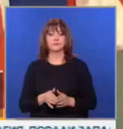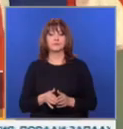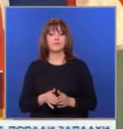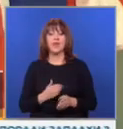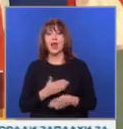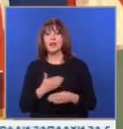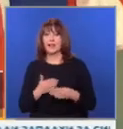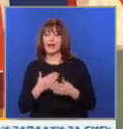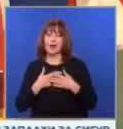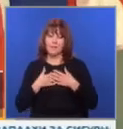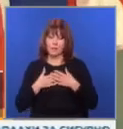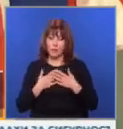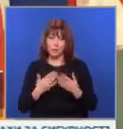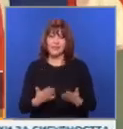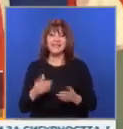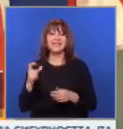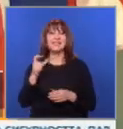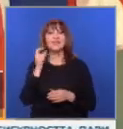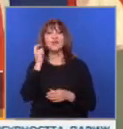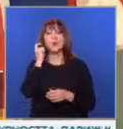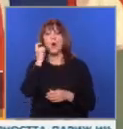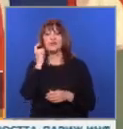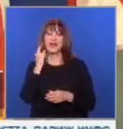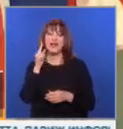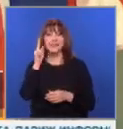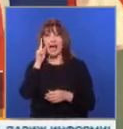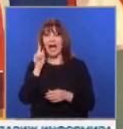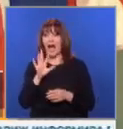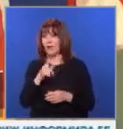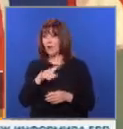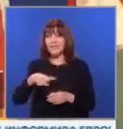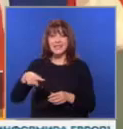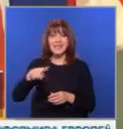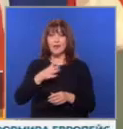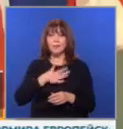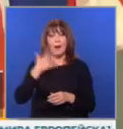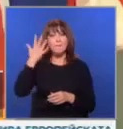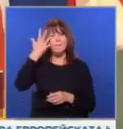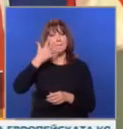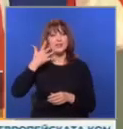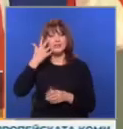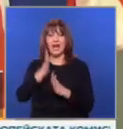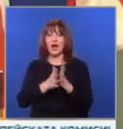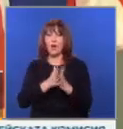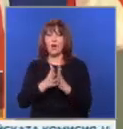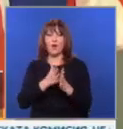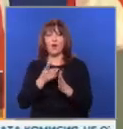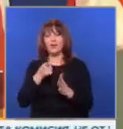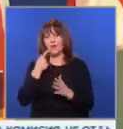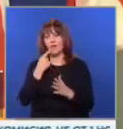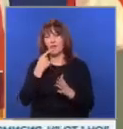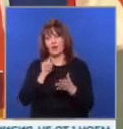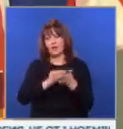Накрая да благодаря на великия Стиви Лондар, защото, знаете ли, ако някой някога е имал мечта, хората говорят за списък от мечти,